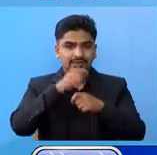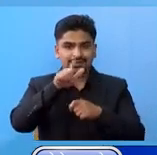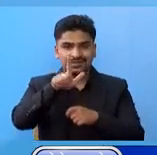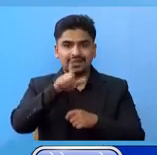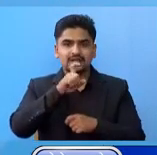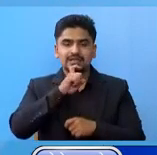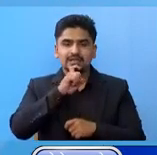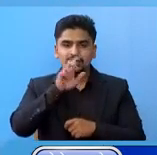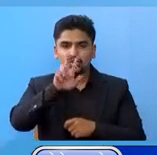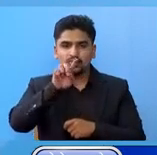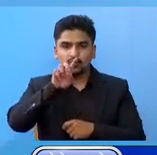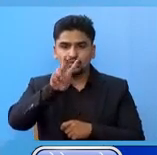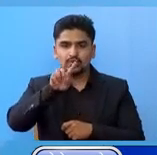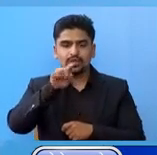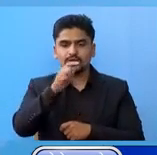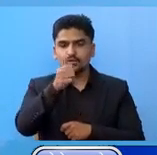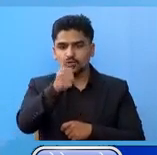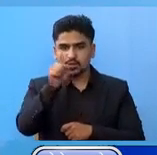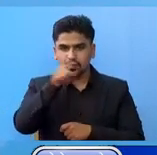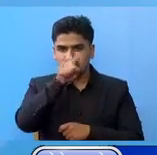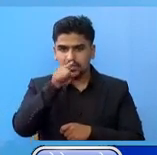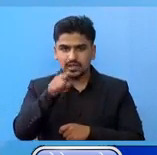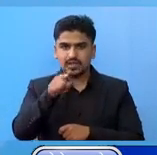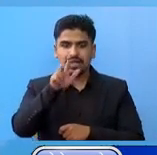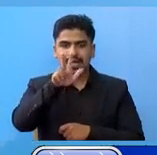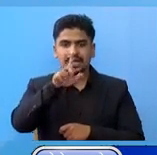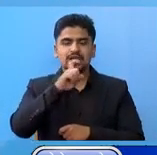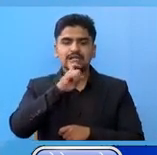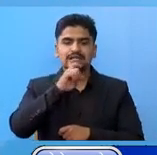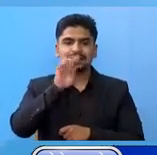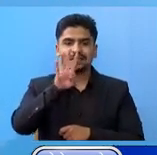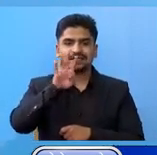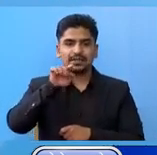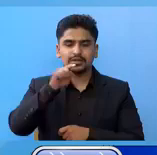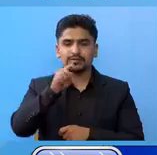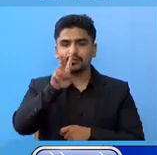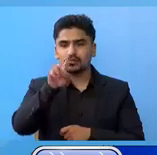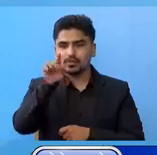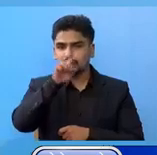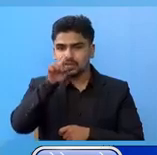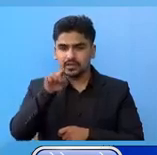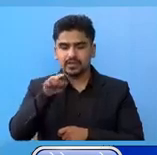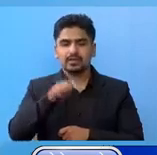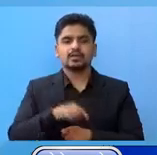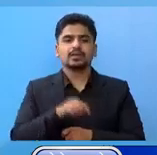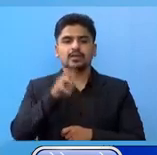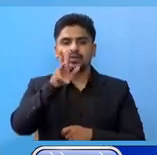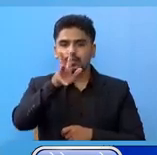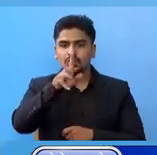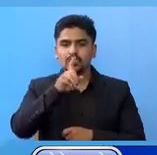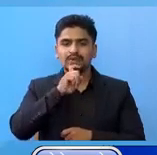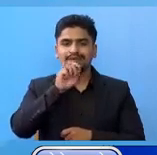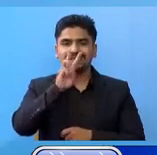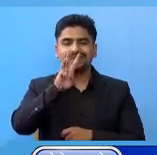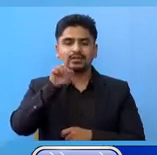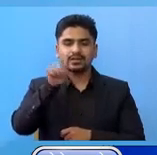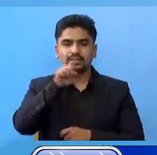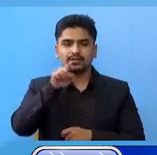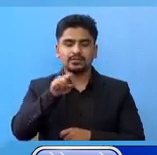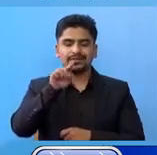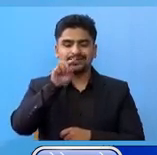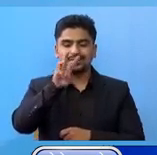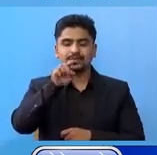2.6 प्रतिशत 8 गते 4.22 प्रतिशत 9 गते 3.13